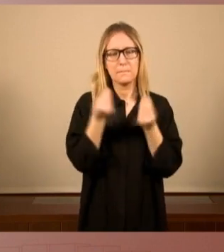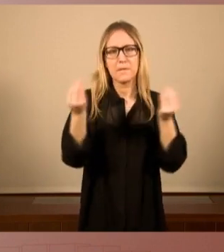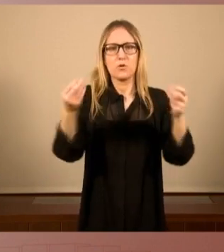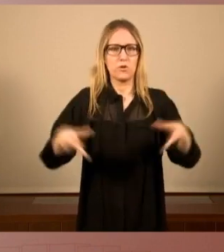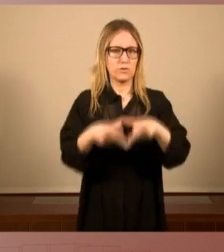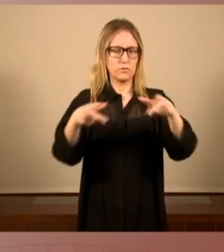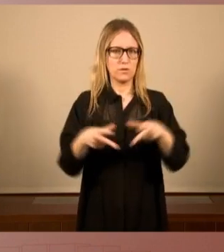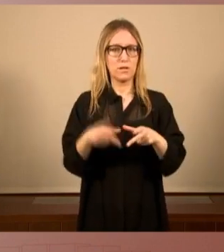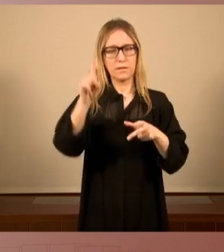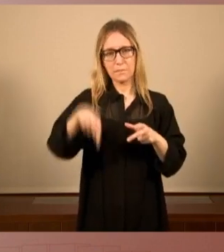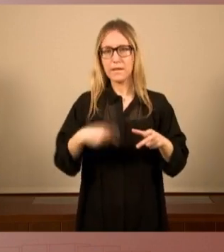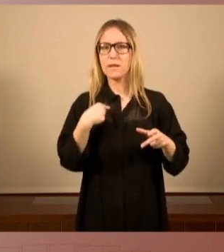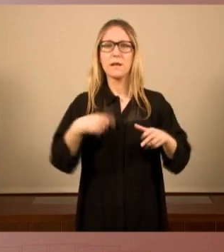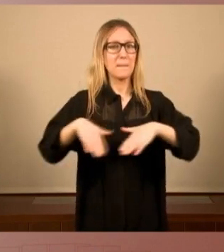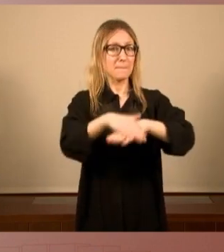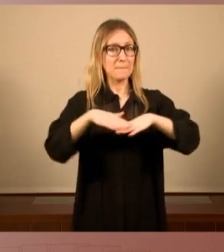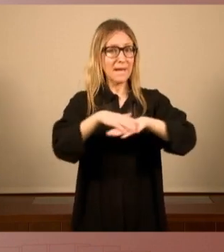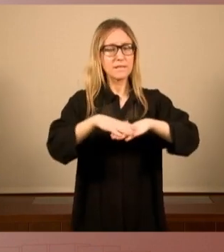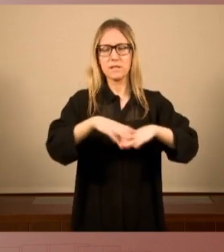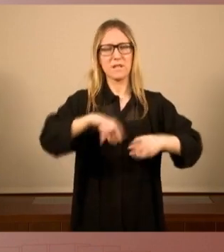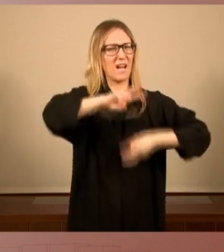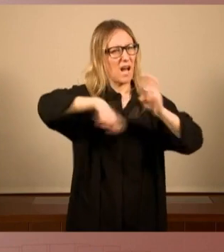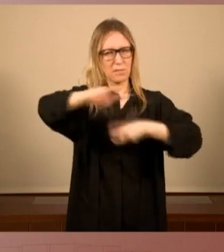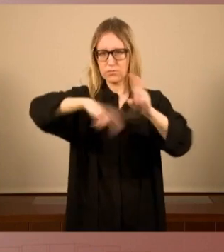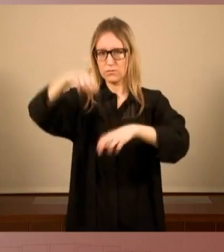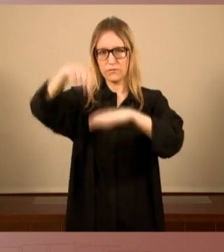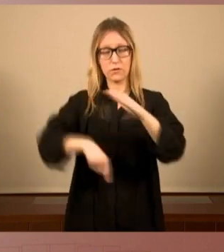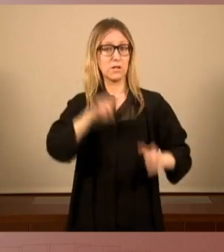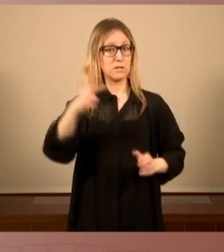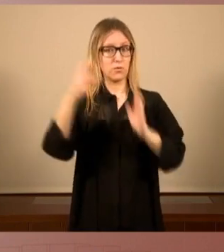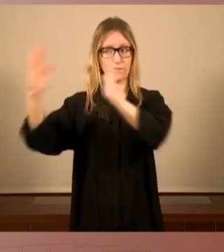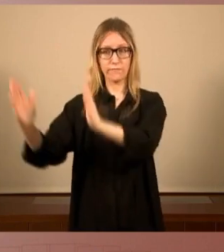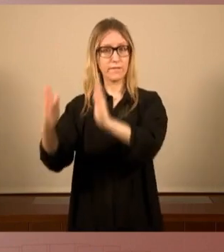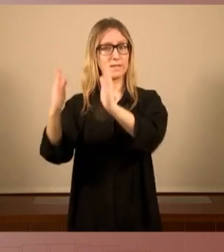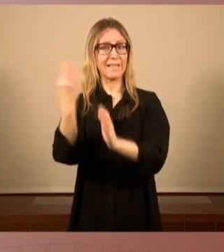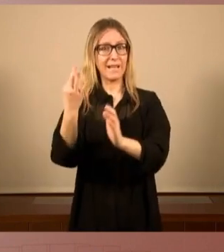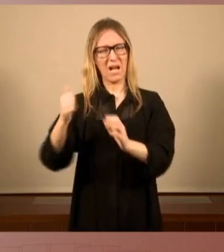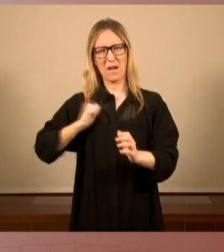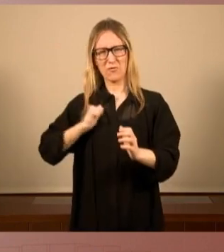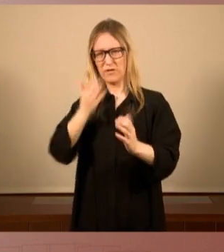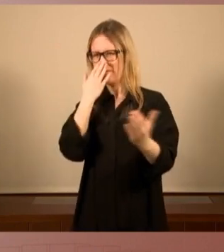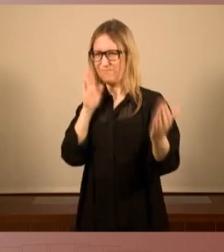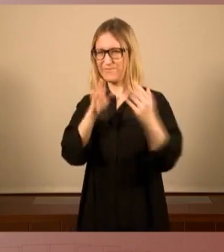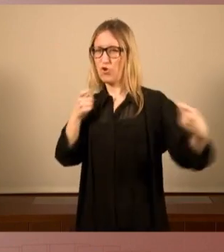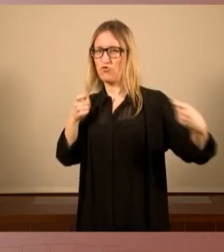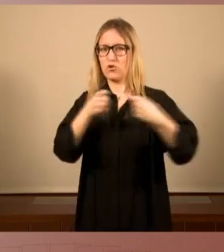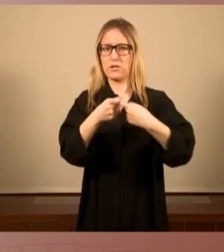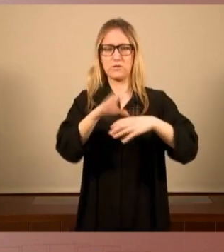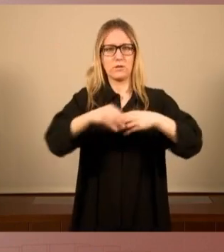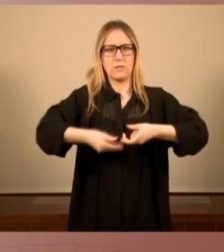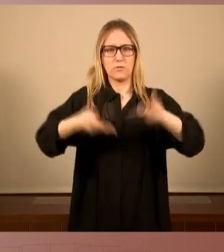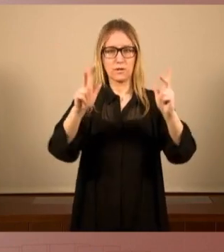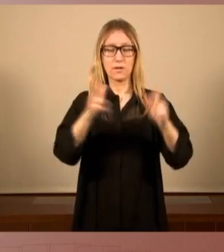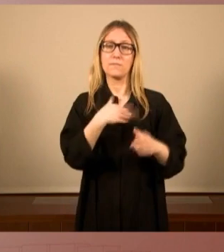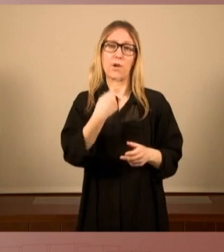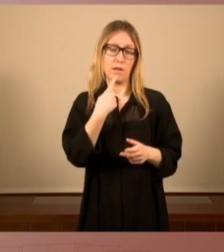'apuntar les bases als canvis més profuns i en la segona fase aprofundir en l'embat i confrontació democràtica això vol dir